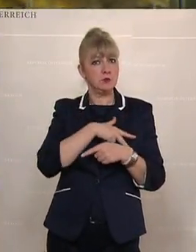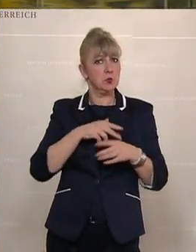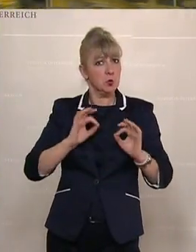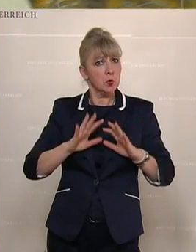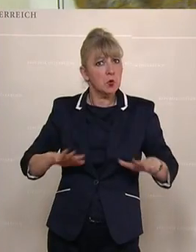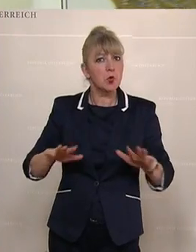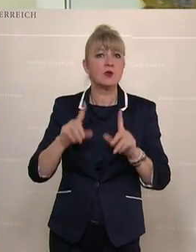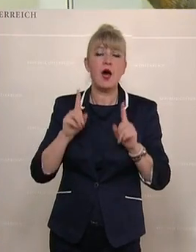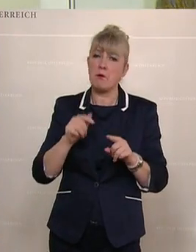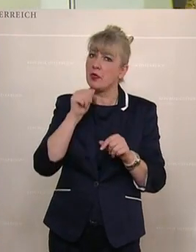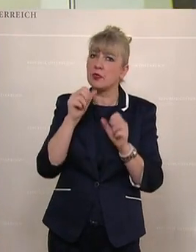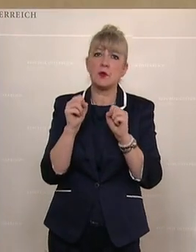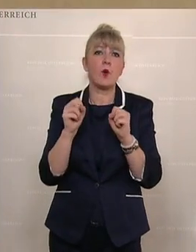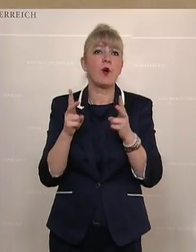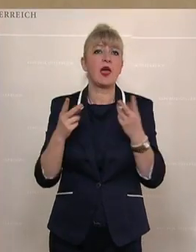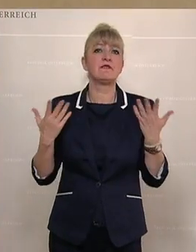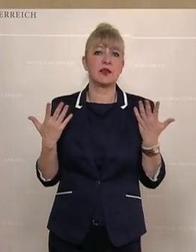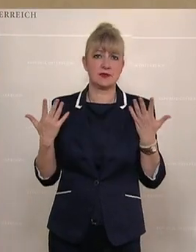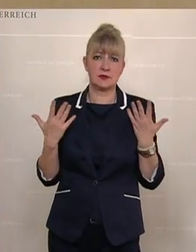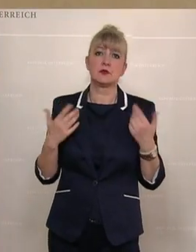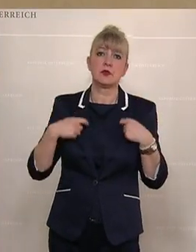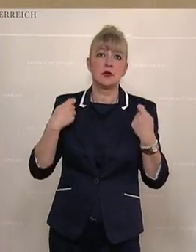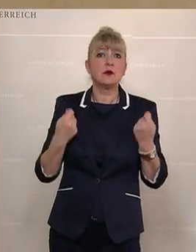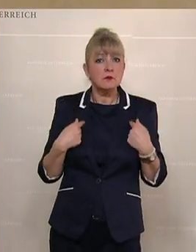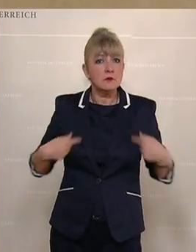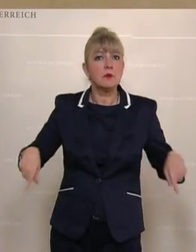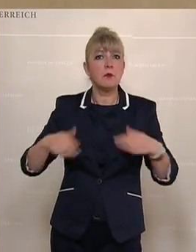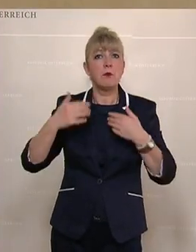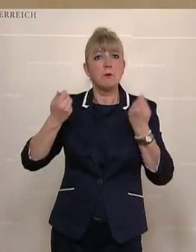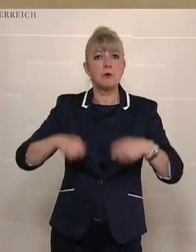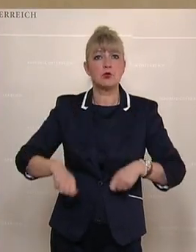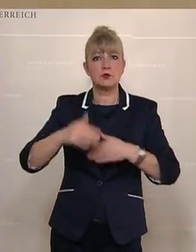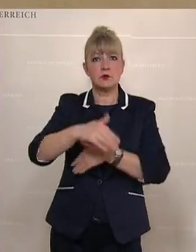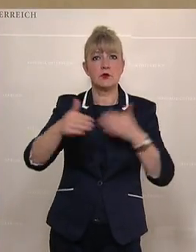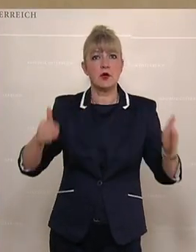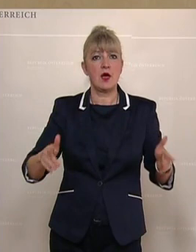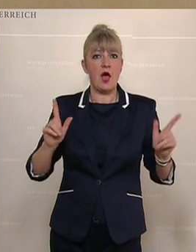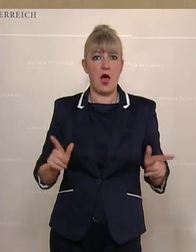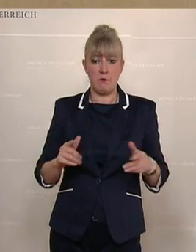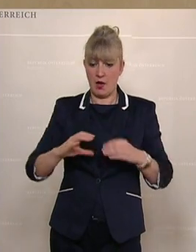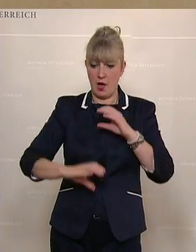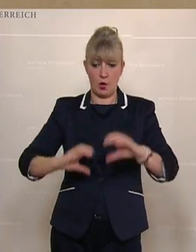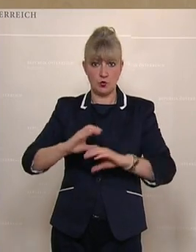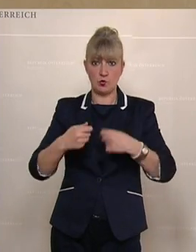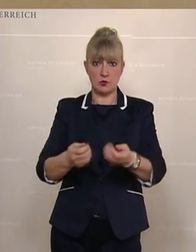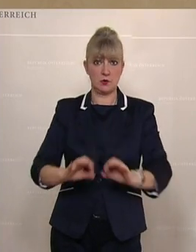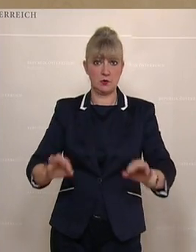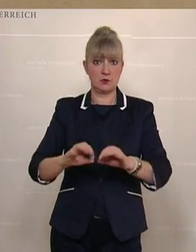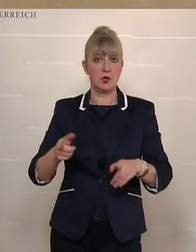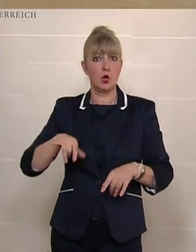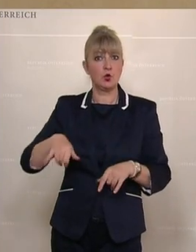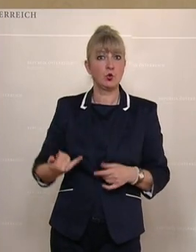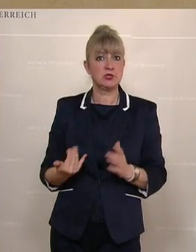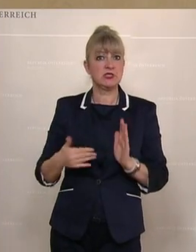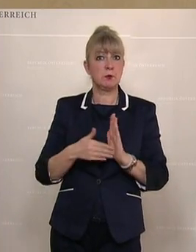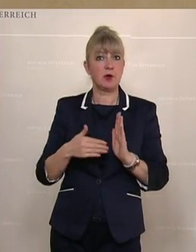Was nicht okay ist, natürlich, wir haben ein Paket beschlossen, aber die Ressourcen nicht zur Verfügung gestellt. Die Justiz bräuchte